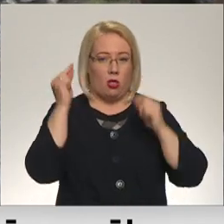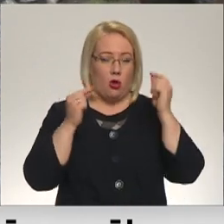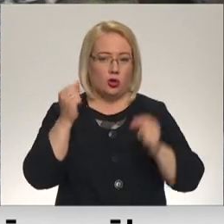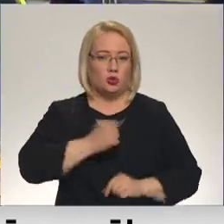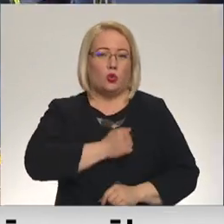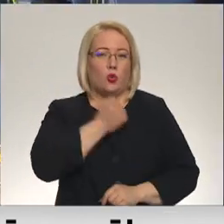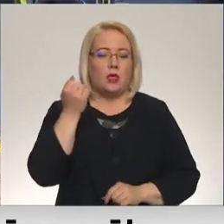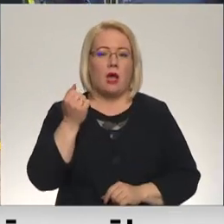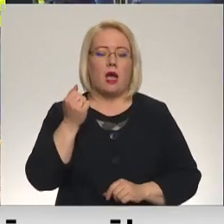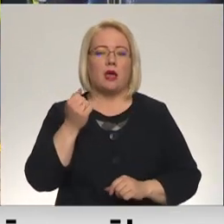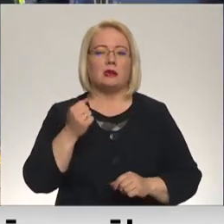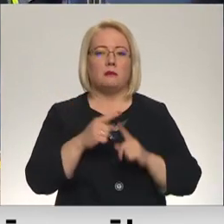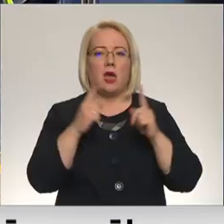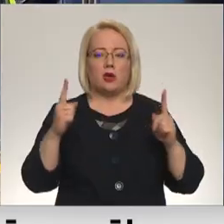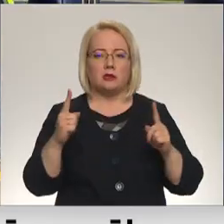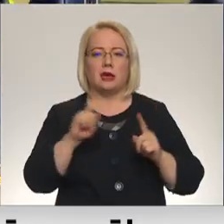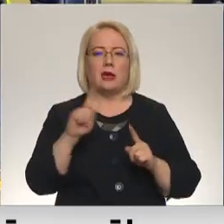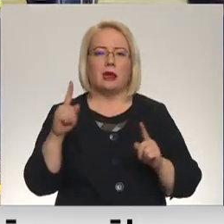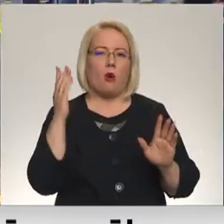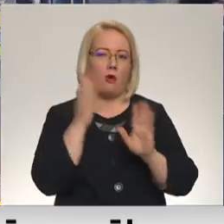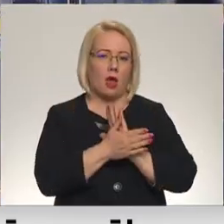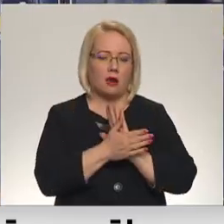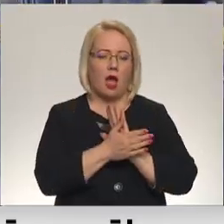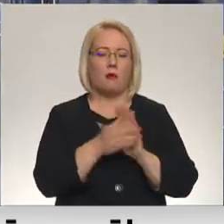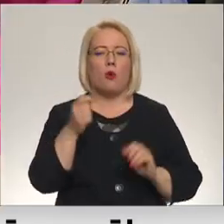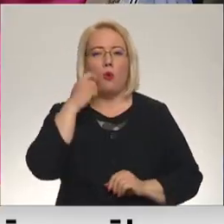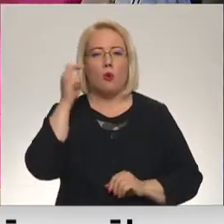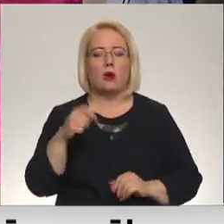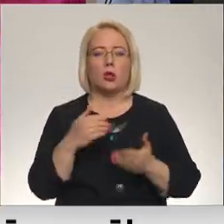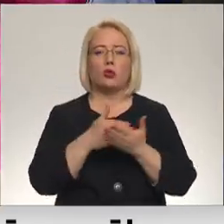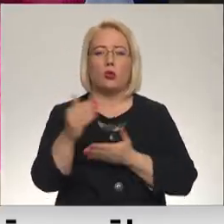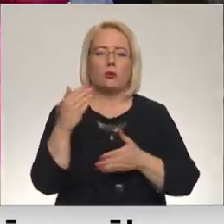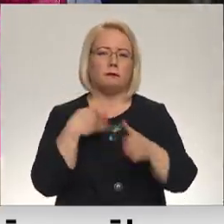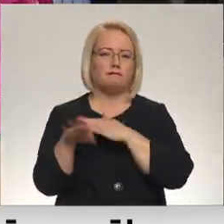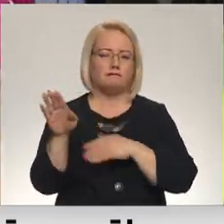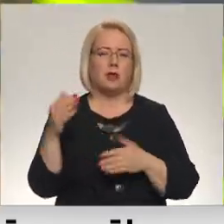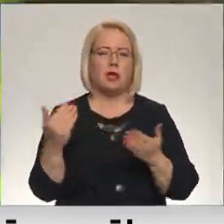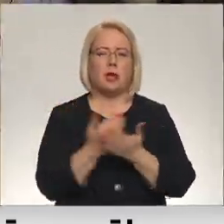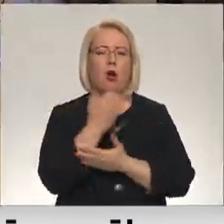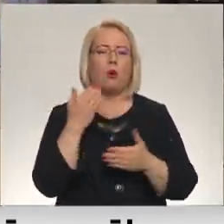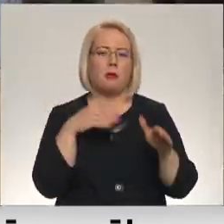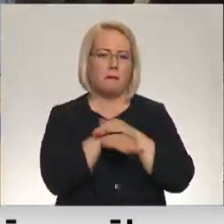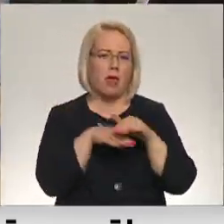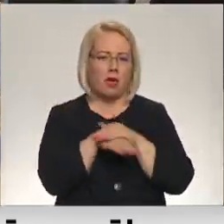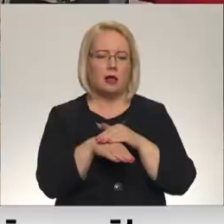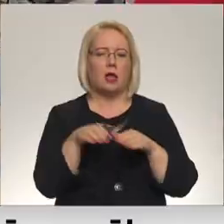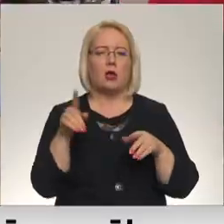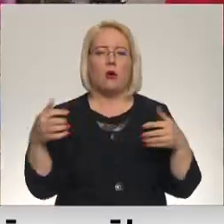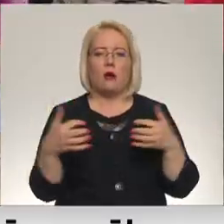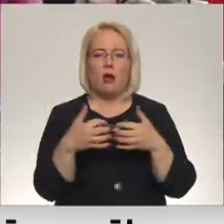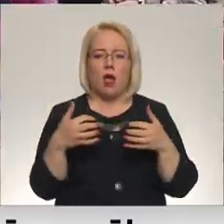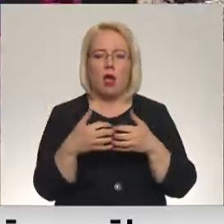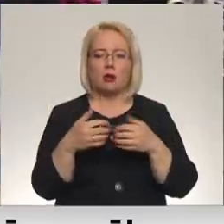periodas vēstnieki ieskatājās sotais mugūras. Vienlaikas Ukraiņu turpina pamest jauni kar bēgļi, jo konflikts aizvien